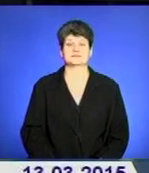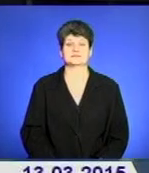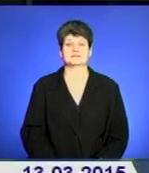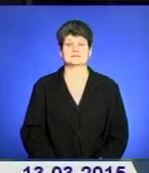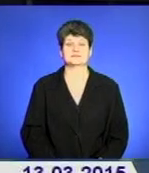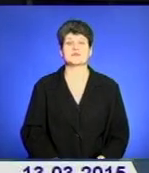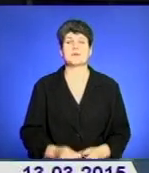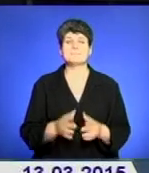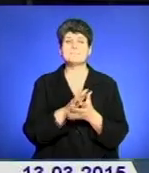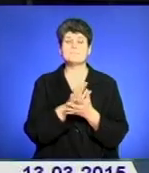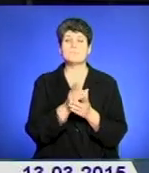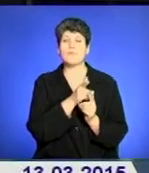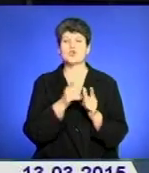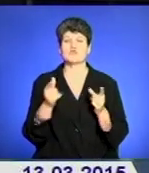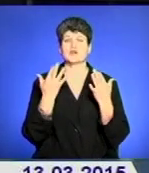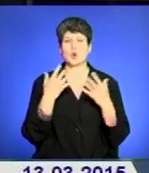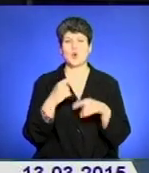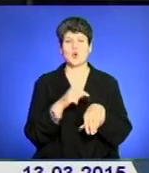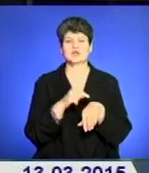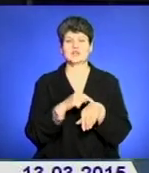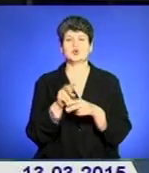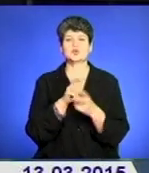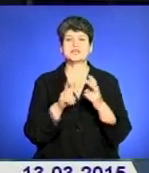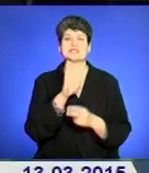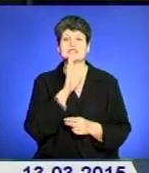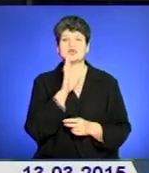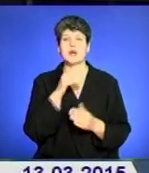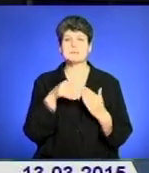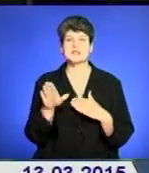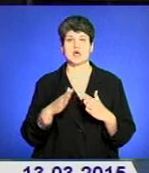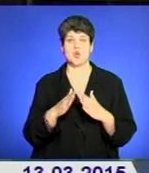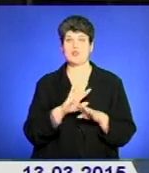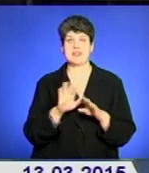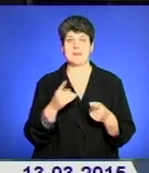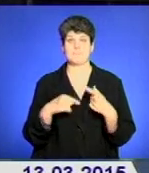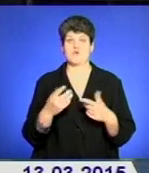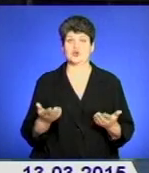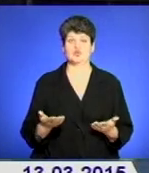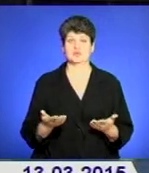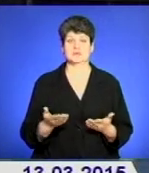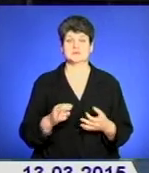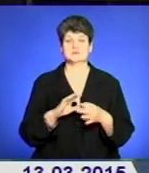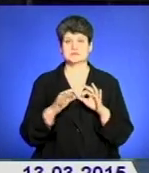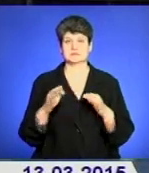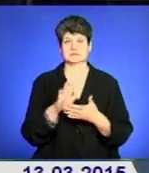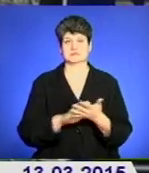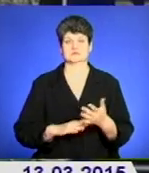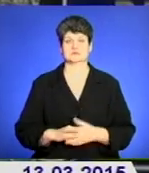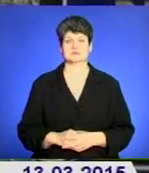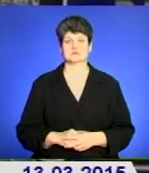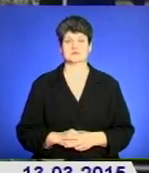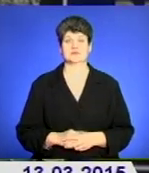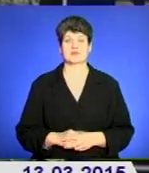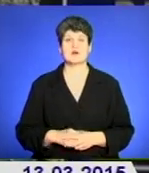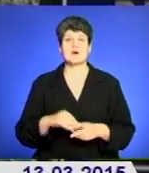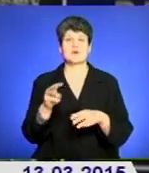Впродовж кількох годин правоохоронці Теребовлянщини розшукували жінку, яка пішла з дому та не повернулася. Подробиці у відеоматеріалі. У чергову